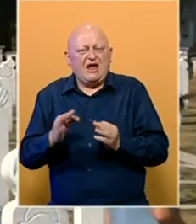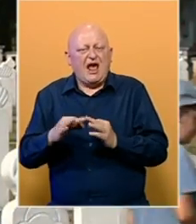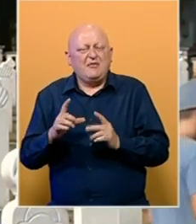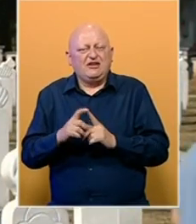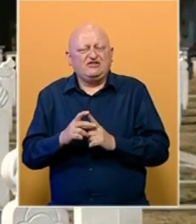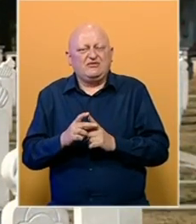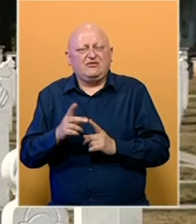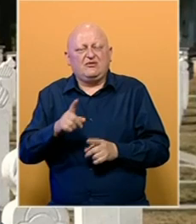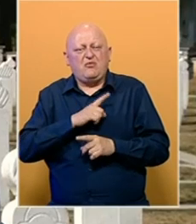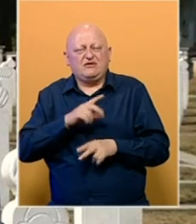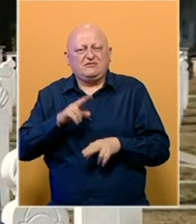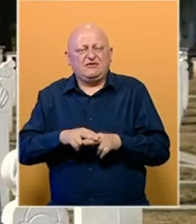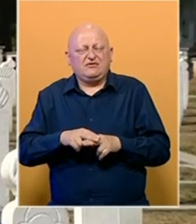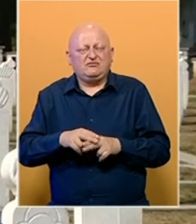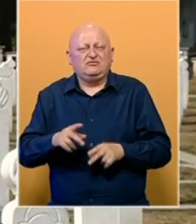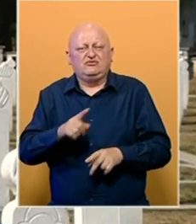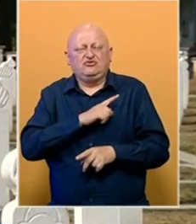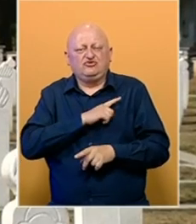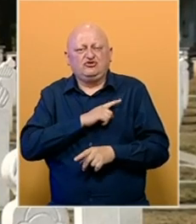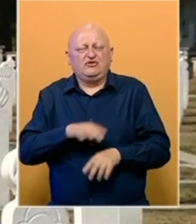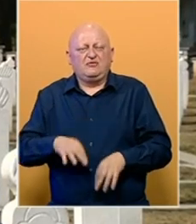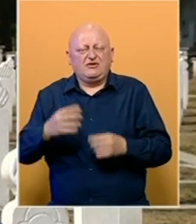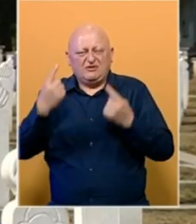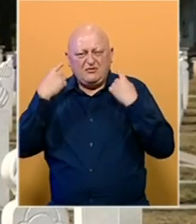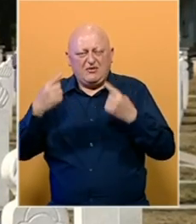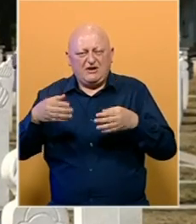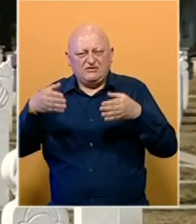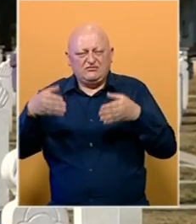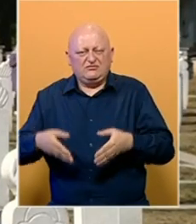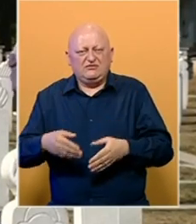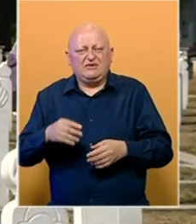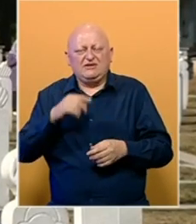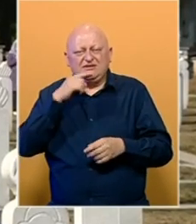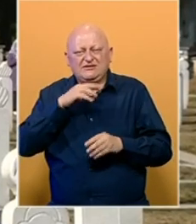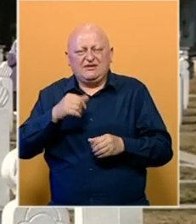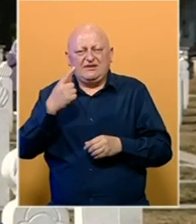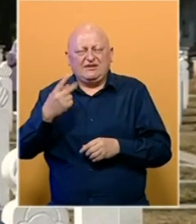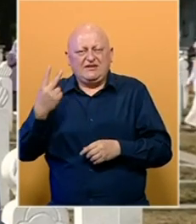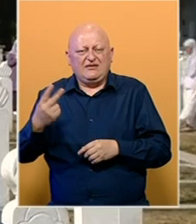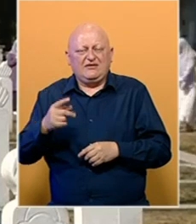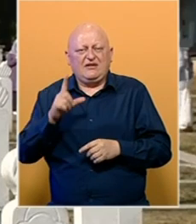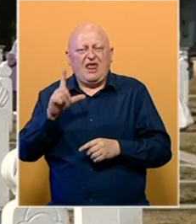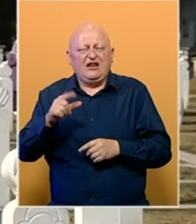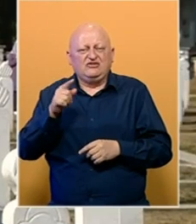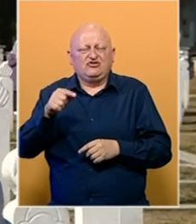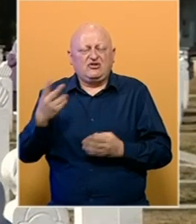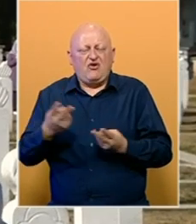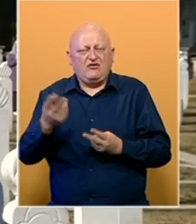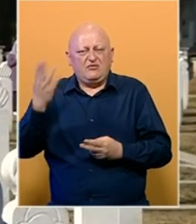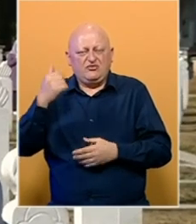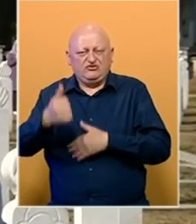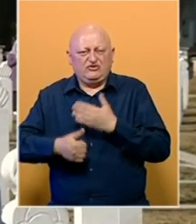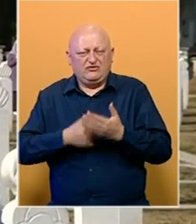Đaferagić. Posmrtni ostaci žrtava pronađeni su u masovnim grobnicama Crvena zemlja 1 i 2 i Lanište. I ove, kao i